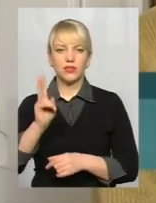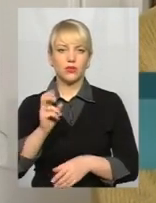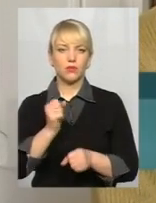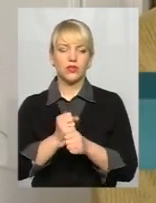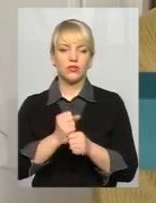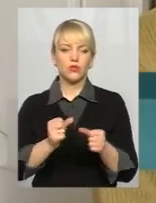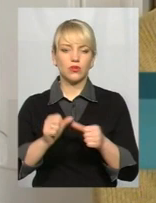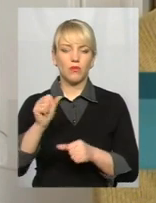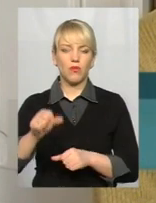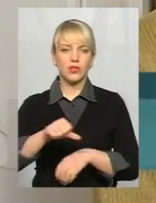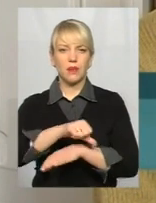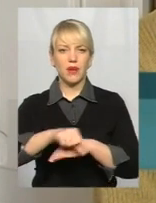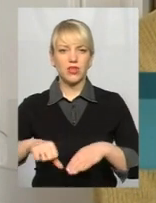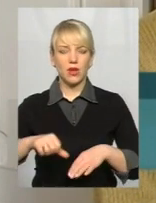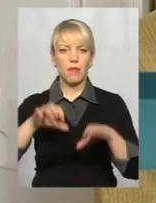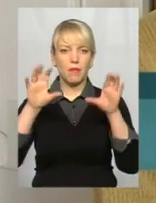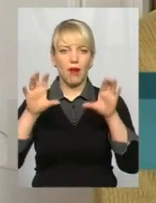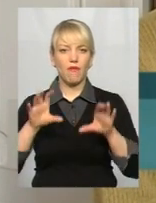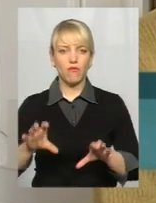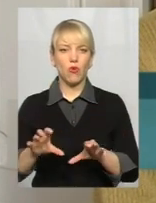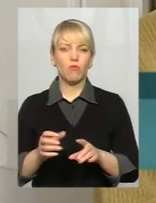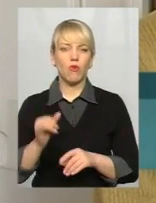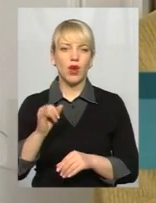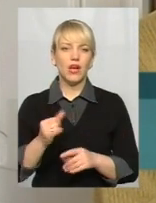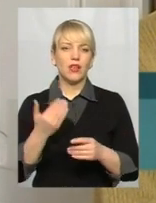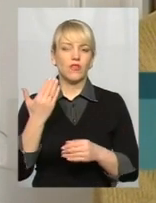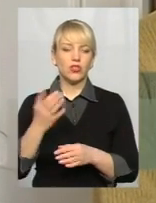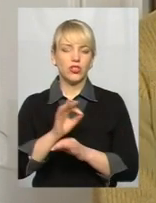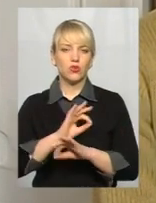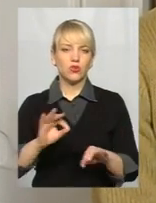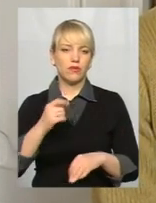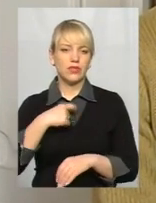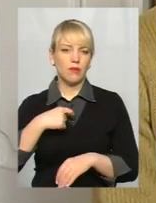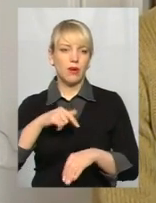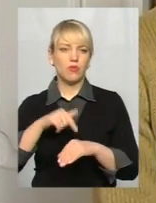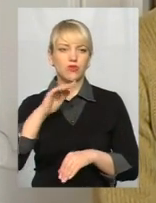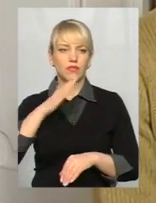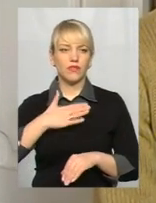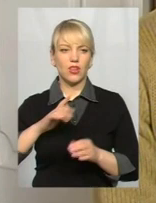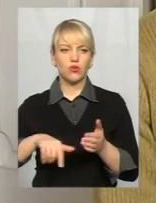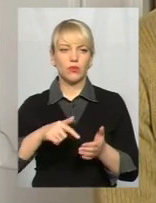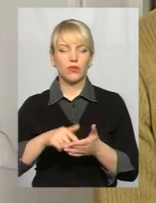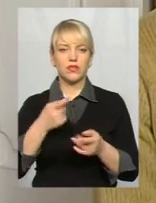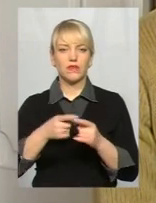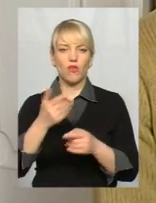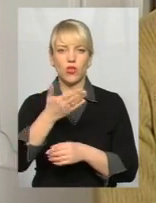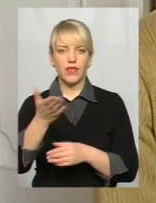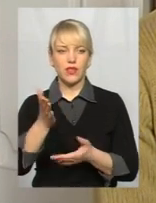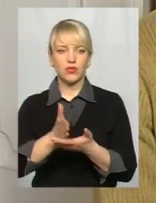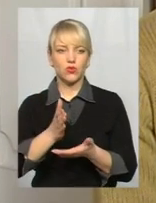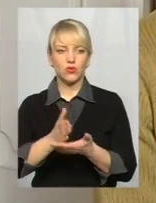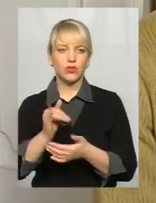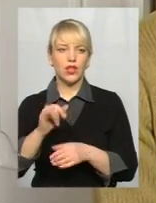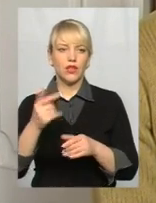поза межами правового поля, і вони чудово себе почувають в нашому місті, вони існують, вони навіть,